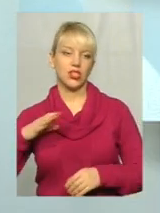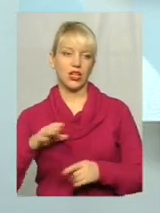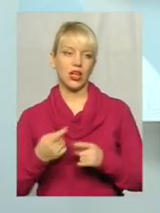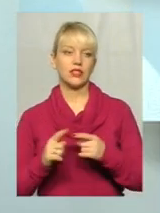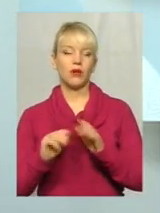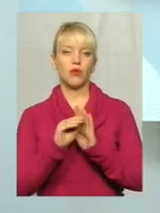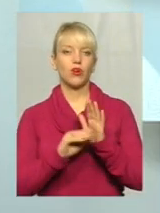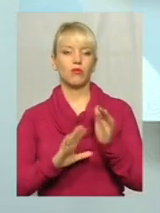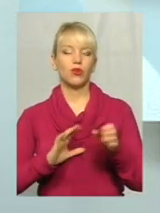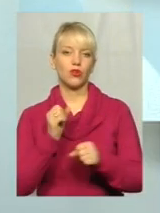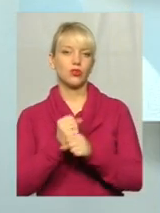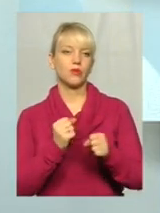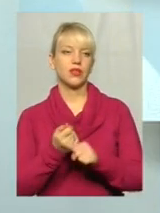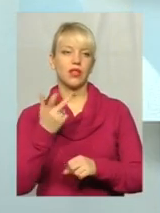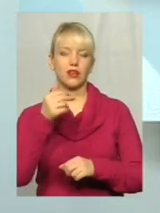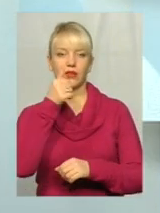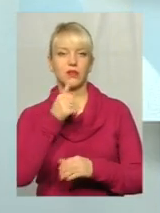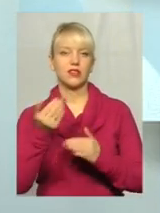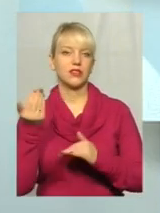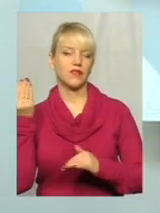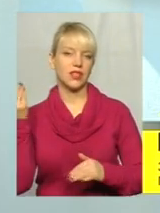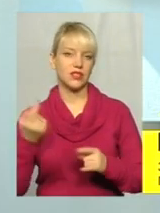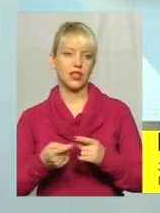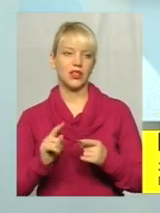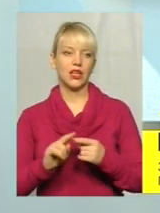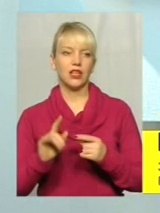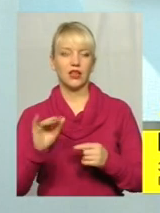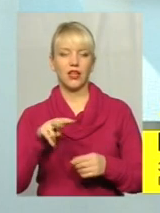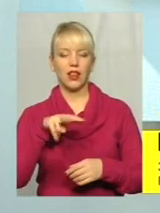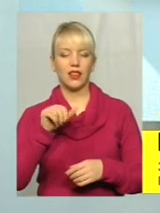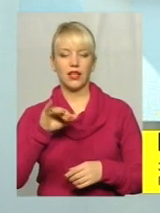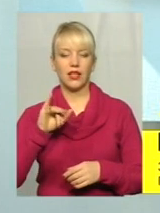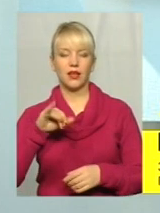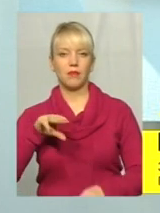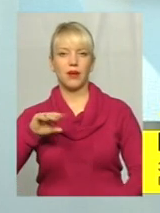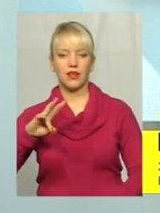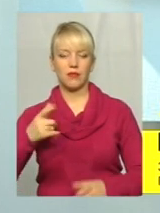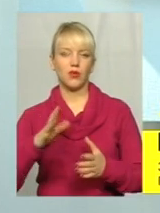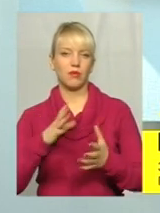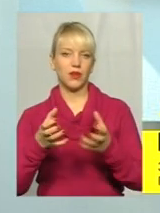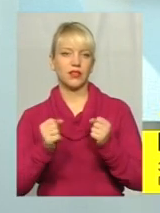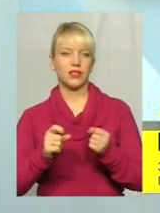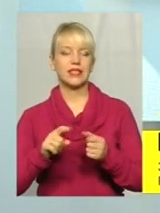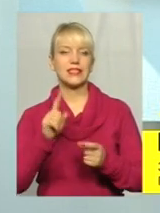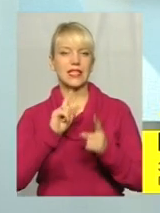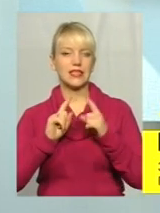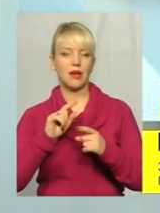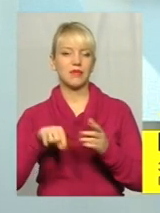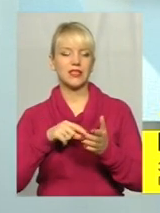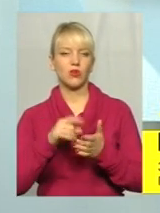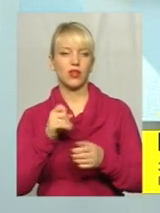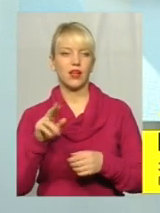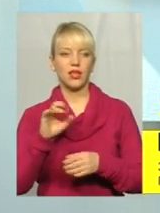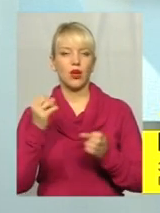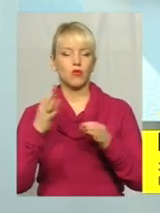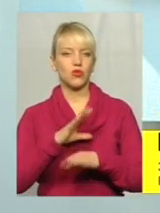декілька місяців назад. Вона була прийнята в липні сесію міської ради. Просто ще